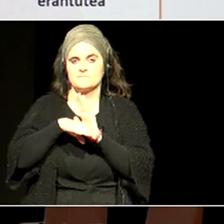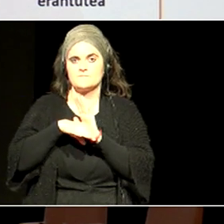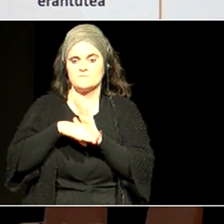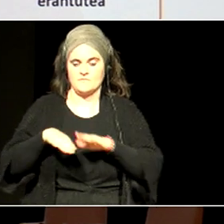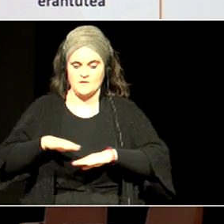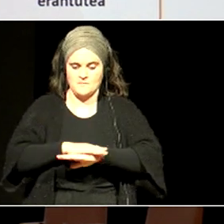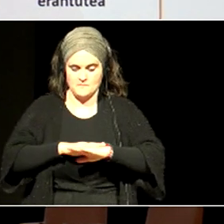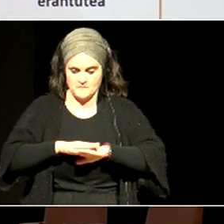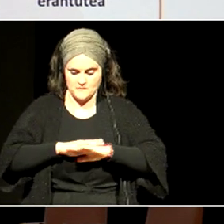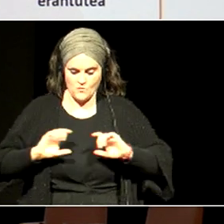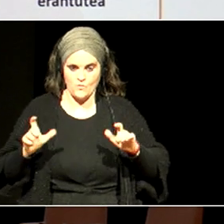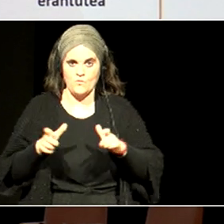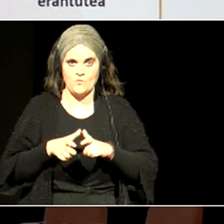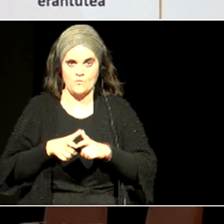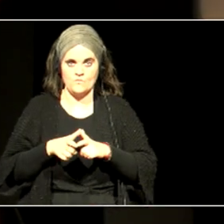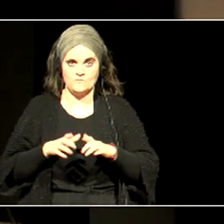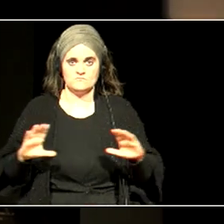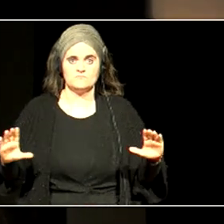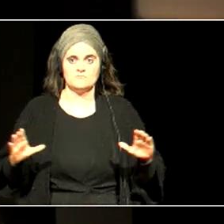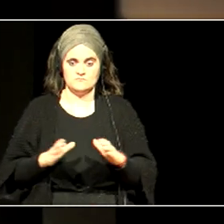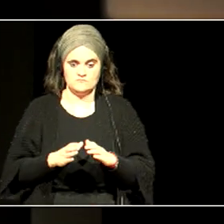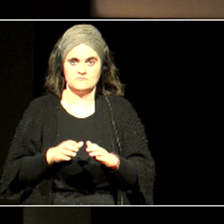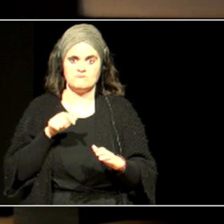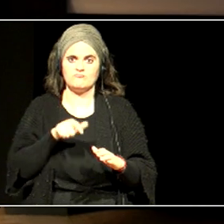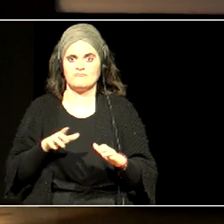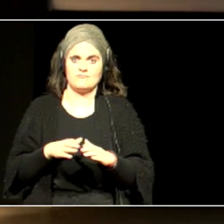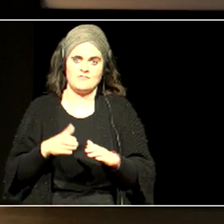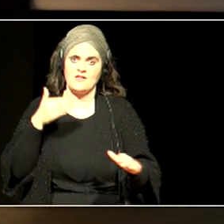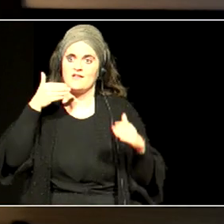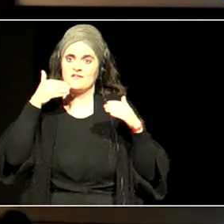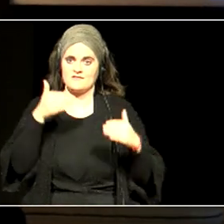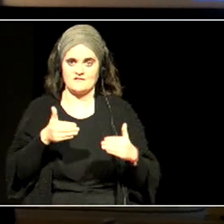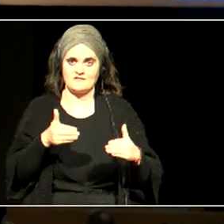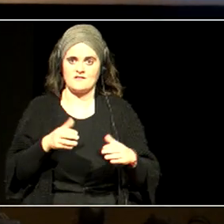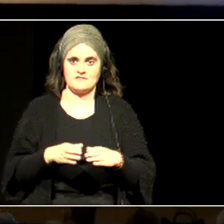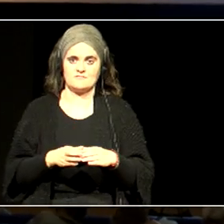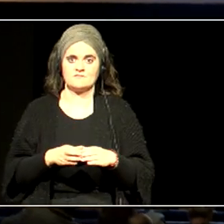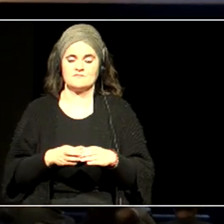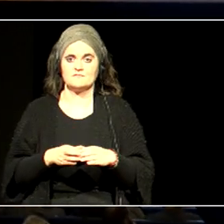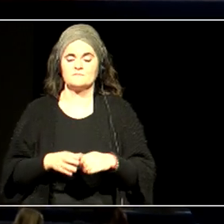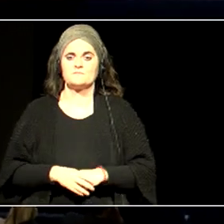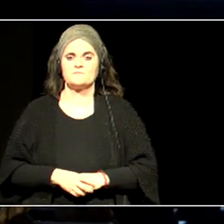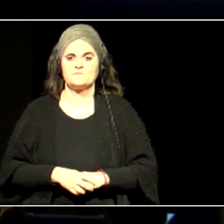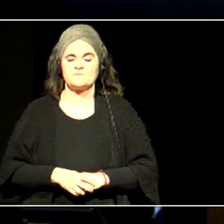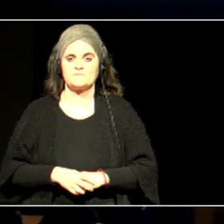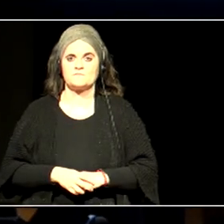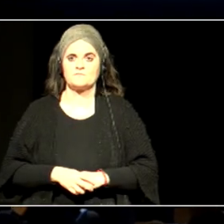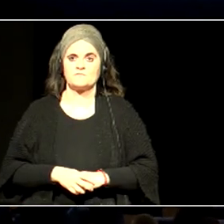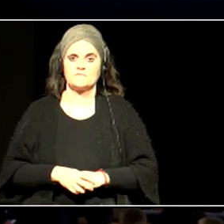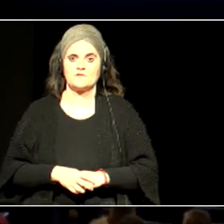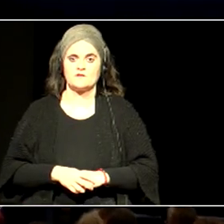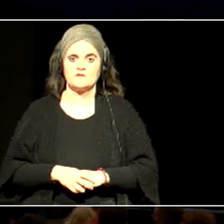oinarrizko talde bat izan genuen, talde horri eskerrak eman behar dizkiegu, edo talde